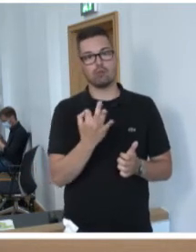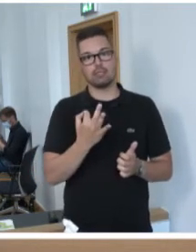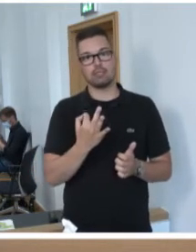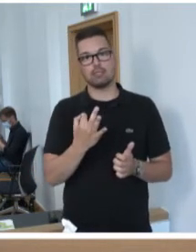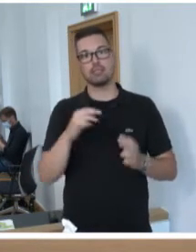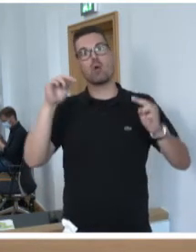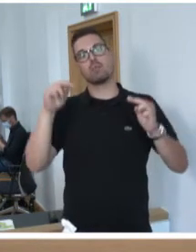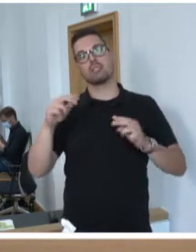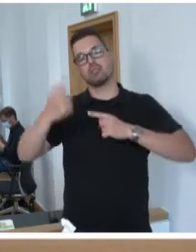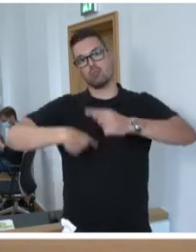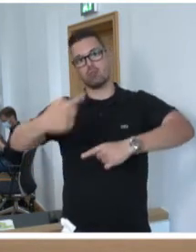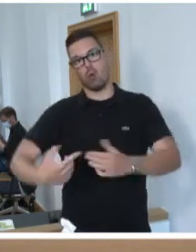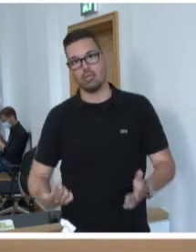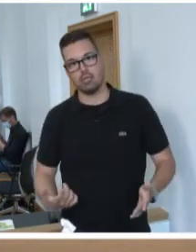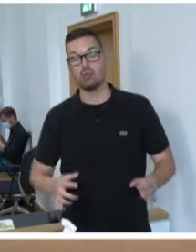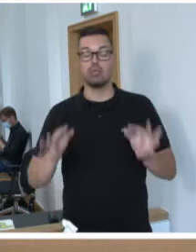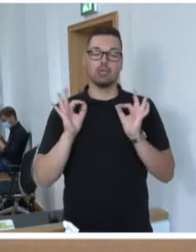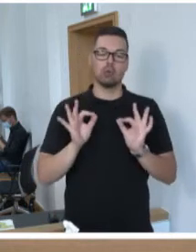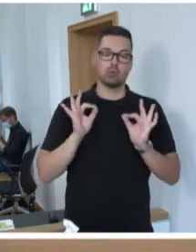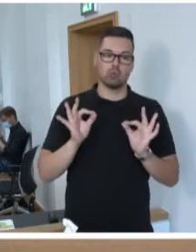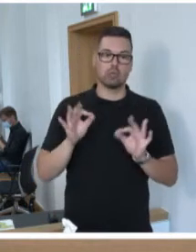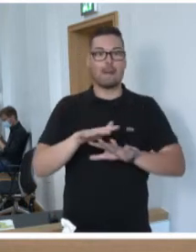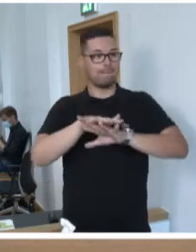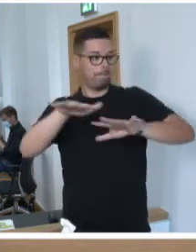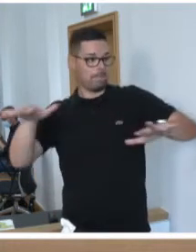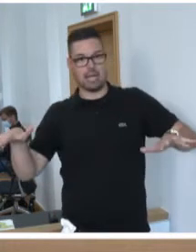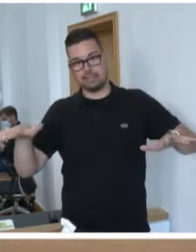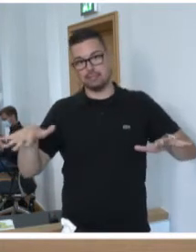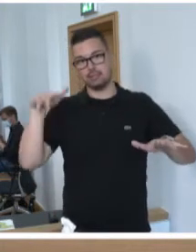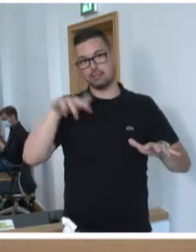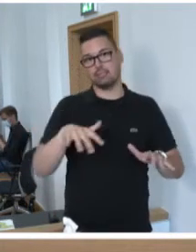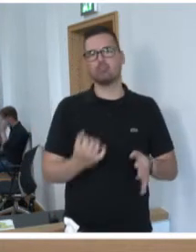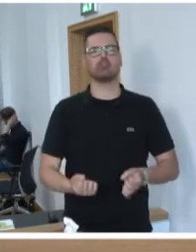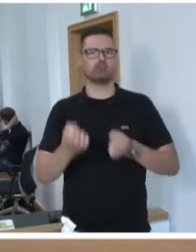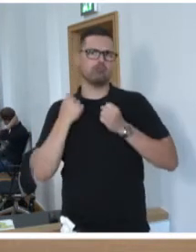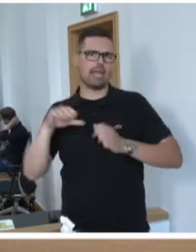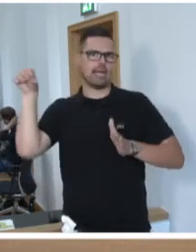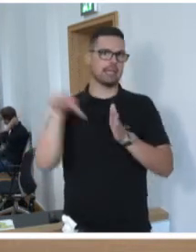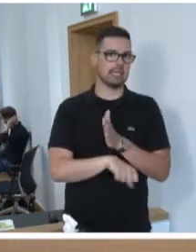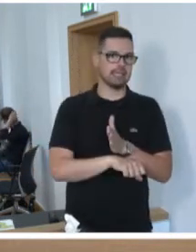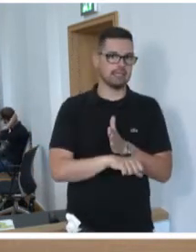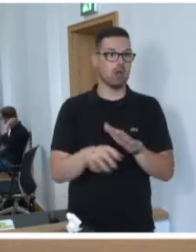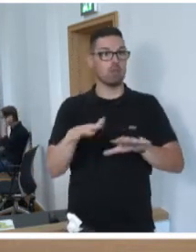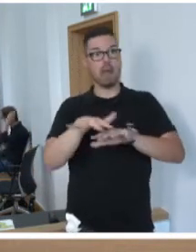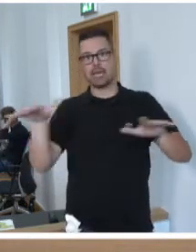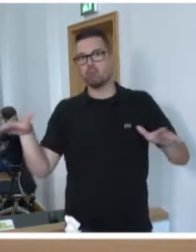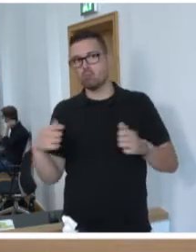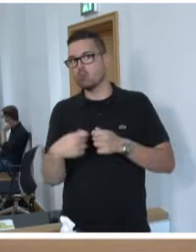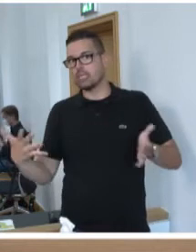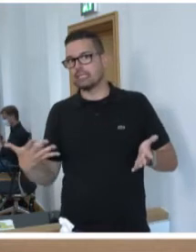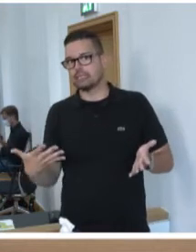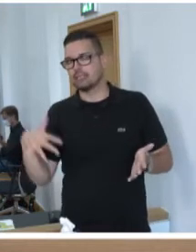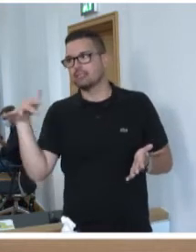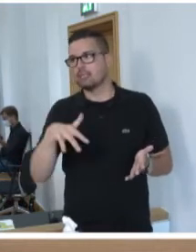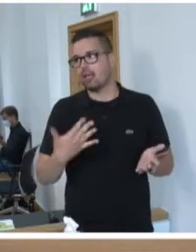Oppositionsrolle. Und es ist gut, dass es ein breites Bündnis gibt. Dass es in dieser schweren Krise ein breites Bündnis gibt. Ein